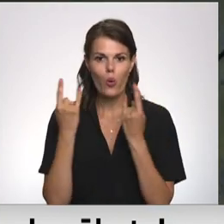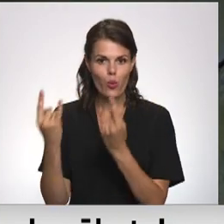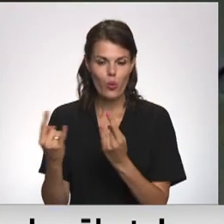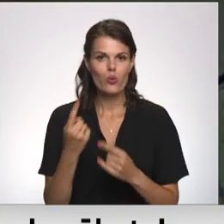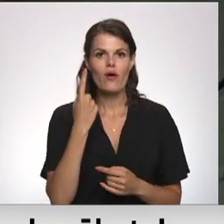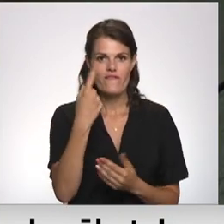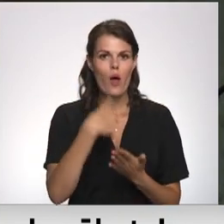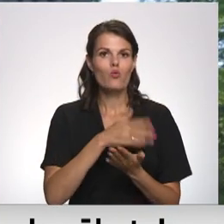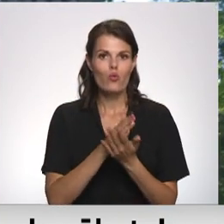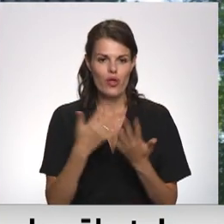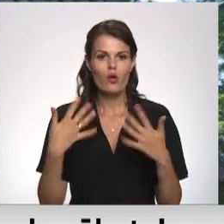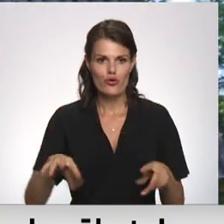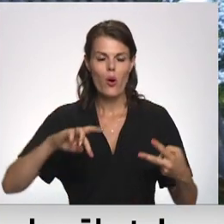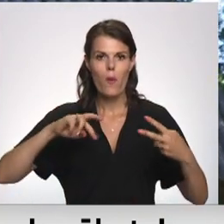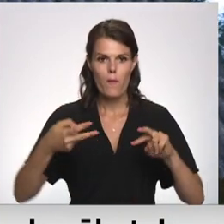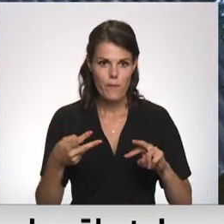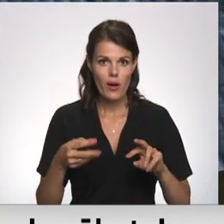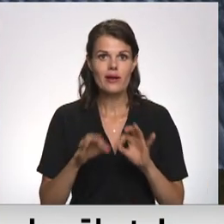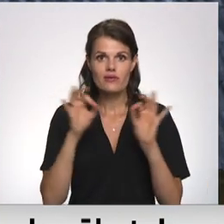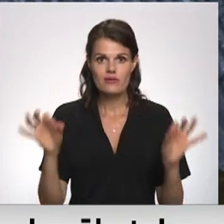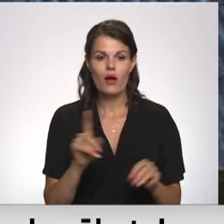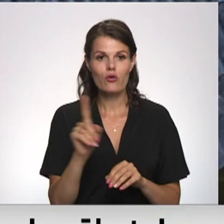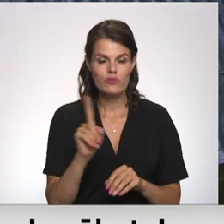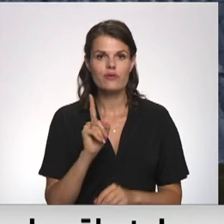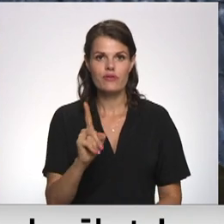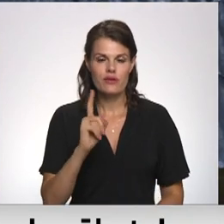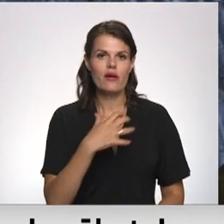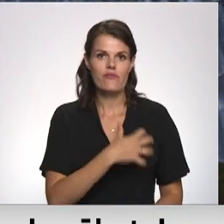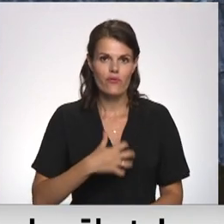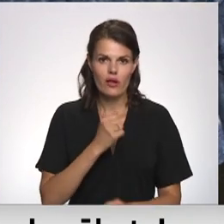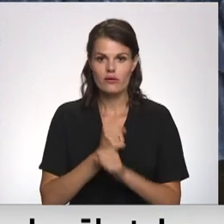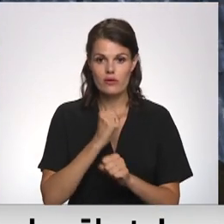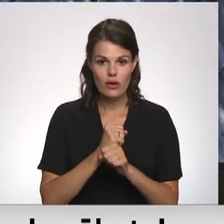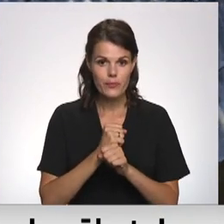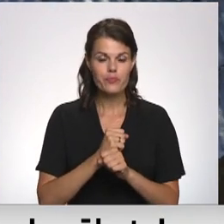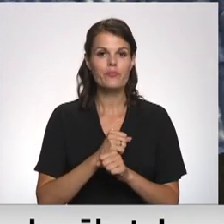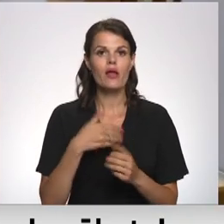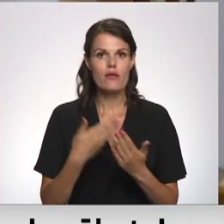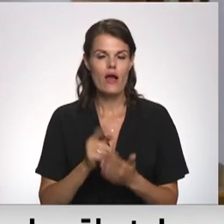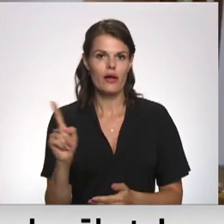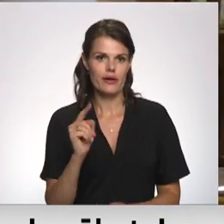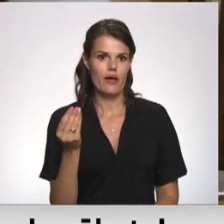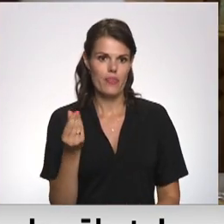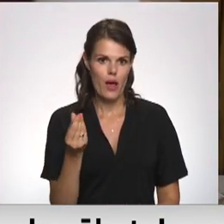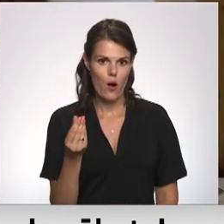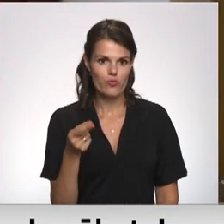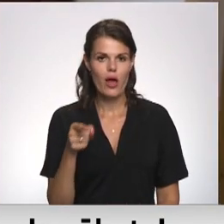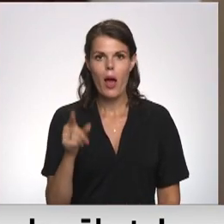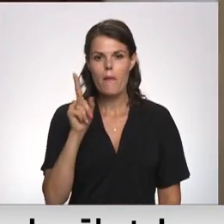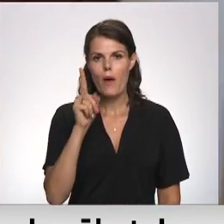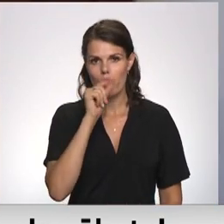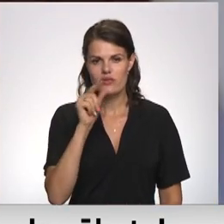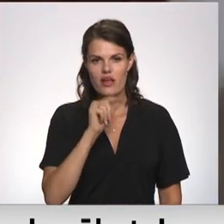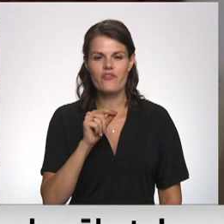esam paspējuši ielikt. Iestrāde ir, te ir tikai jāstrādā, ja ir līdzekļi. Dilmaņi ir Paula Stradiņa